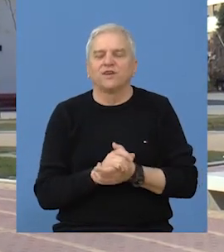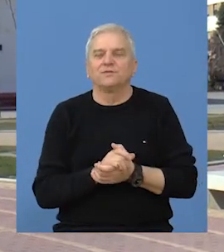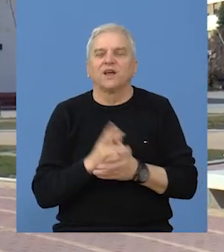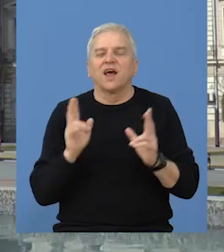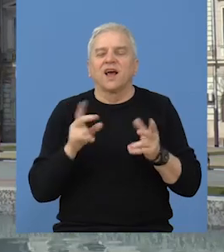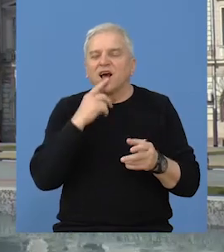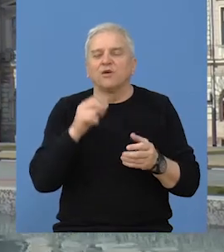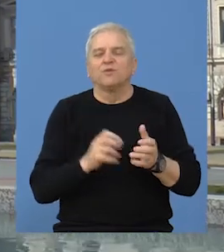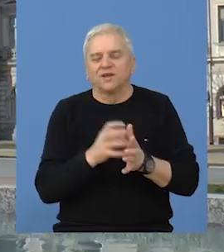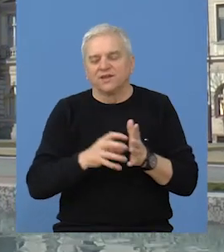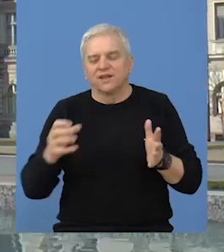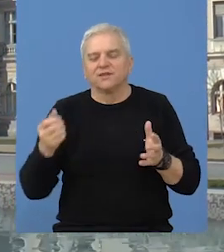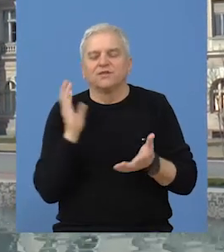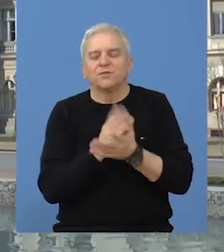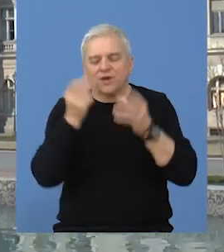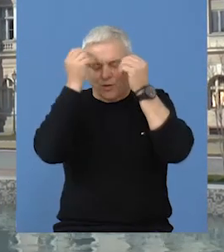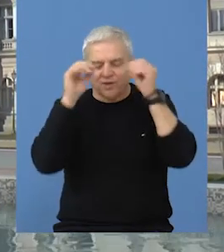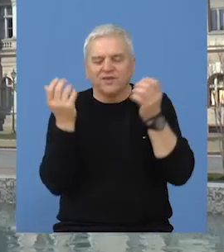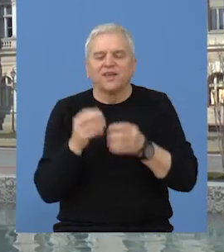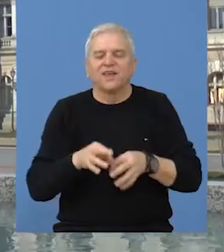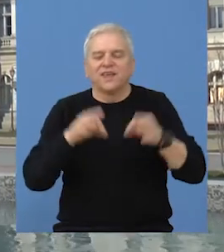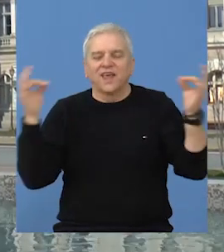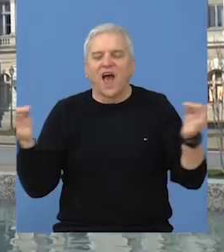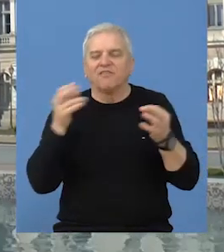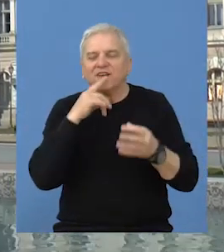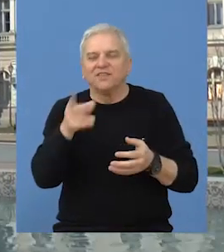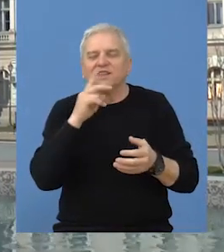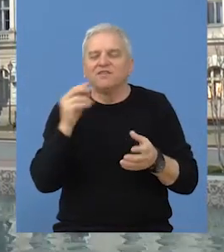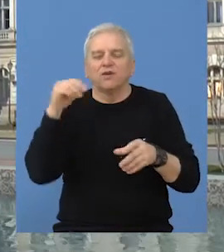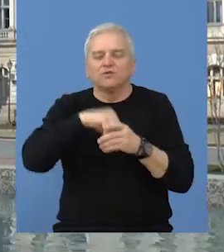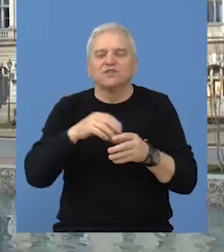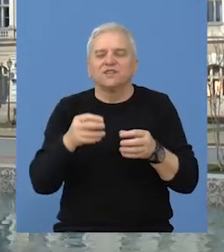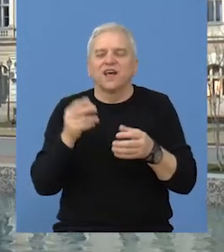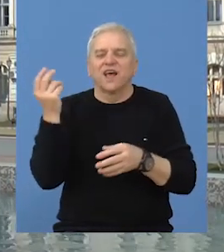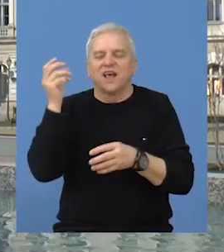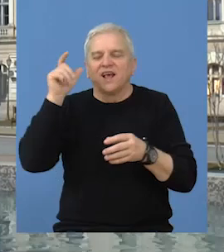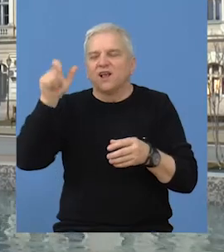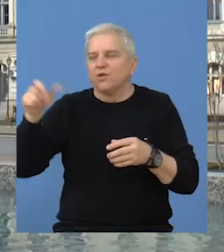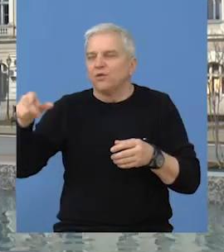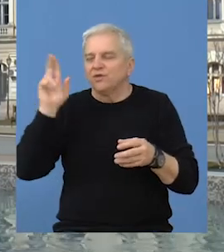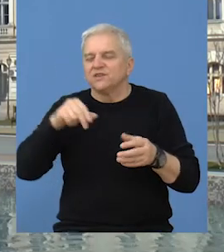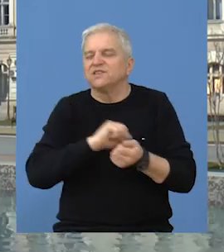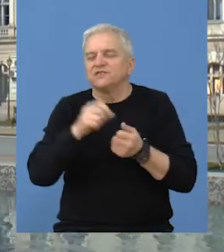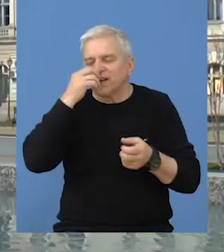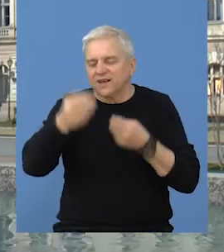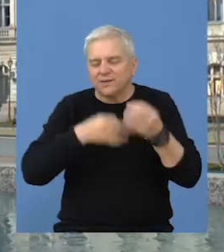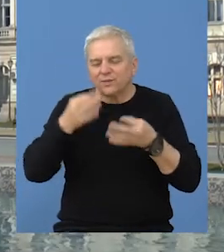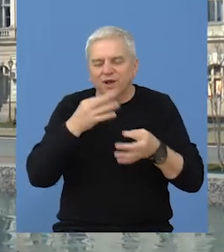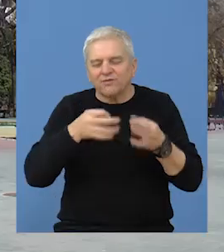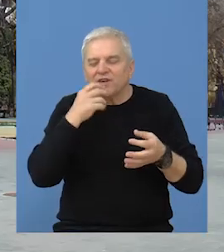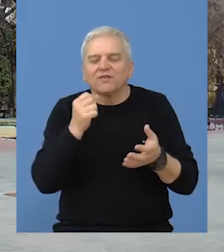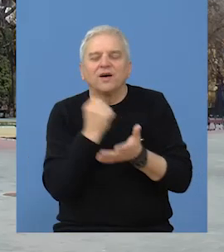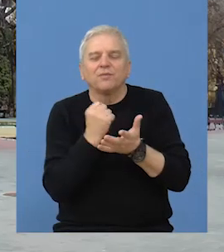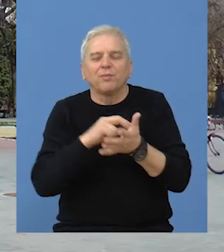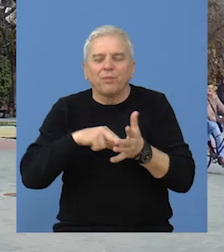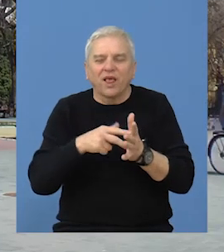ove godine. Kako bi proces bio transparentan i kako bi se obezbedjelo učešće javnosti, sve informacije o procesu izrade